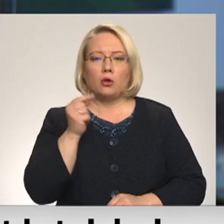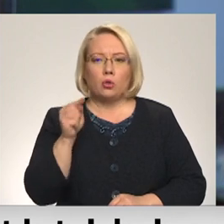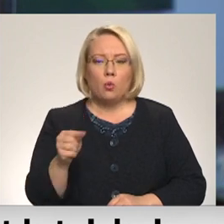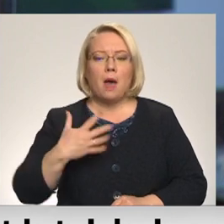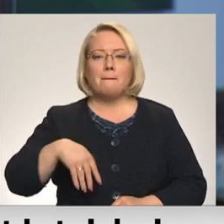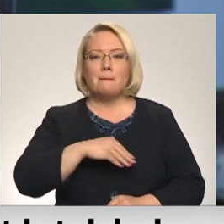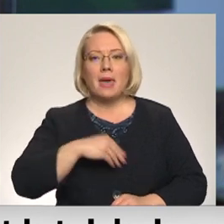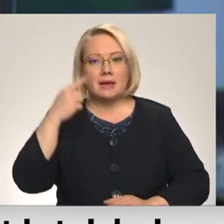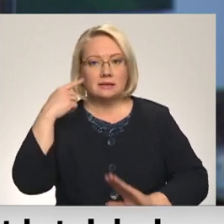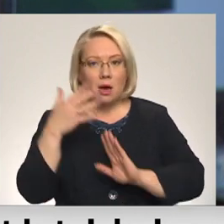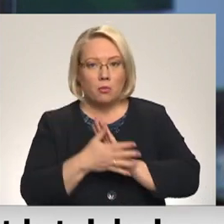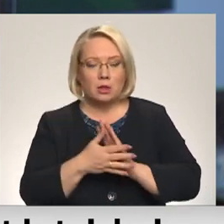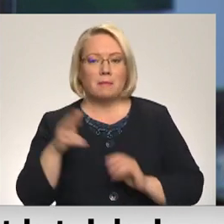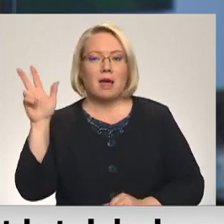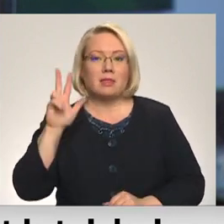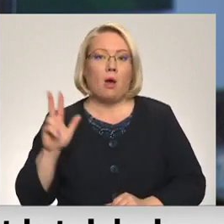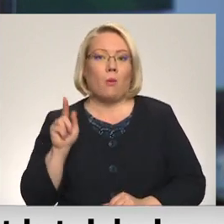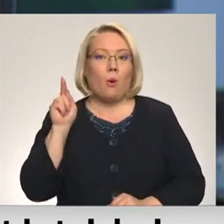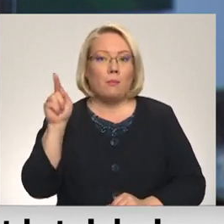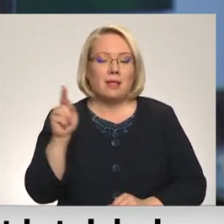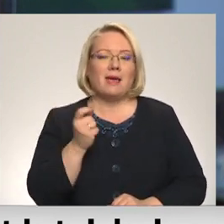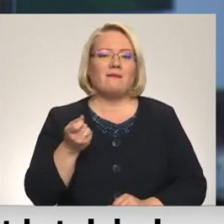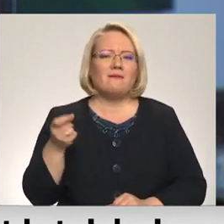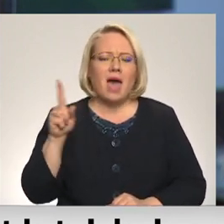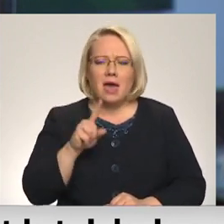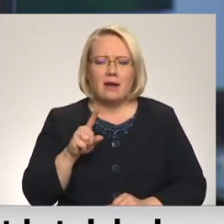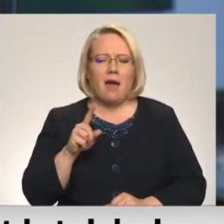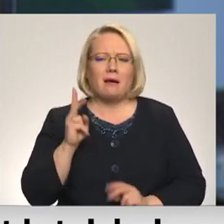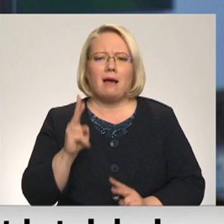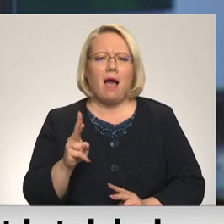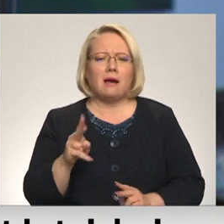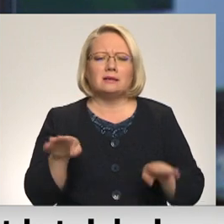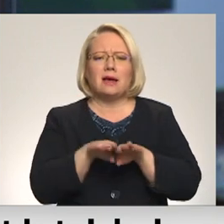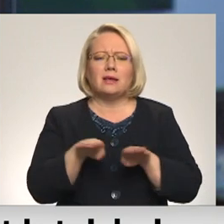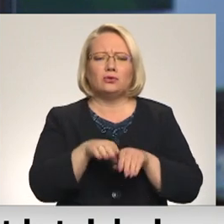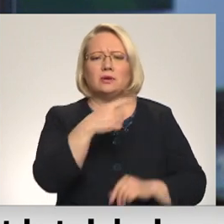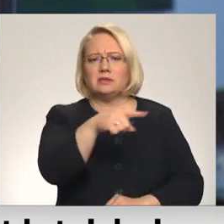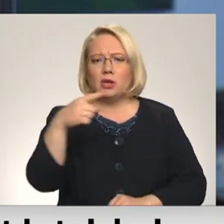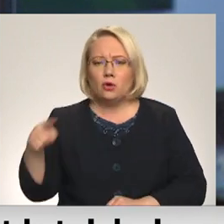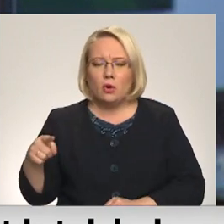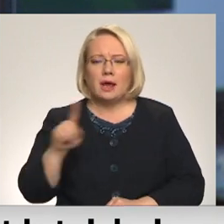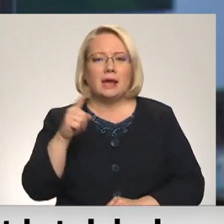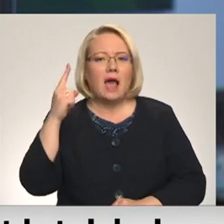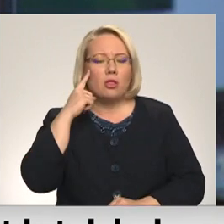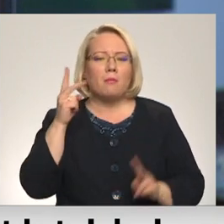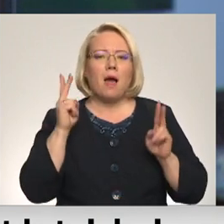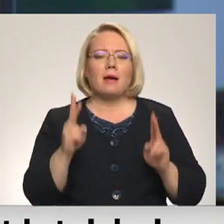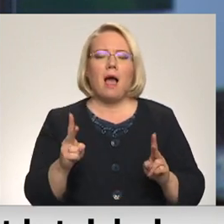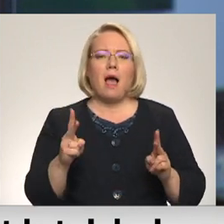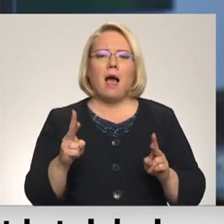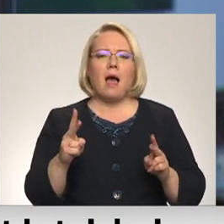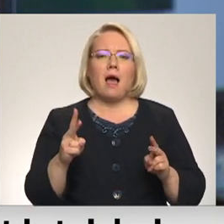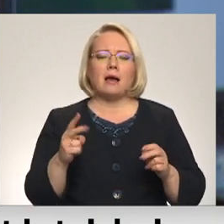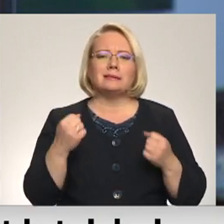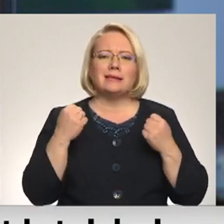Daugavpilī vairāk nekā jebkuri ir jādomā par to, nevis kā stiprināt mazākum